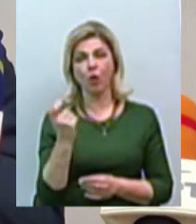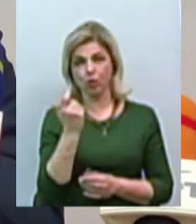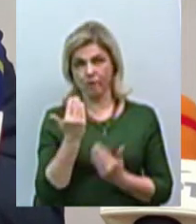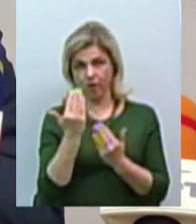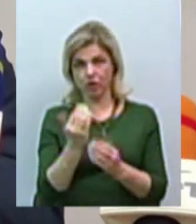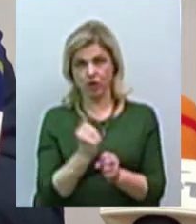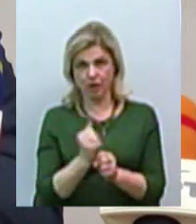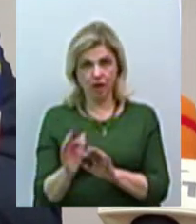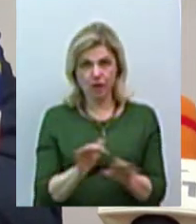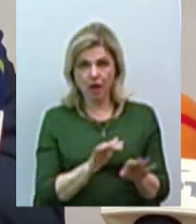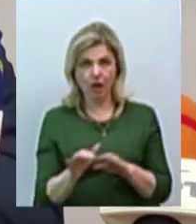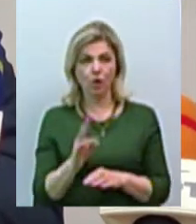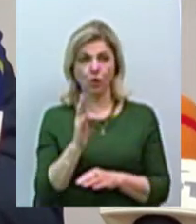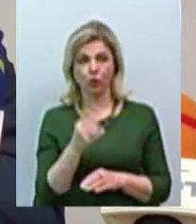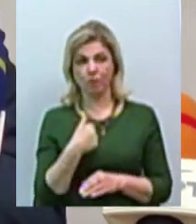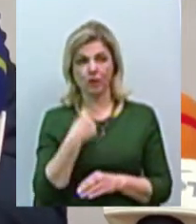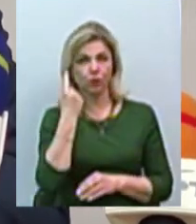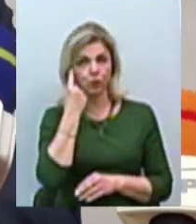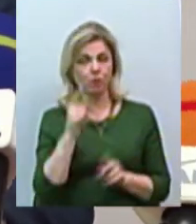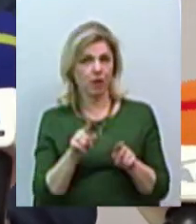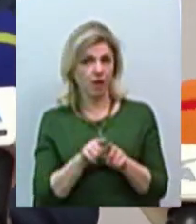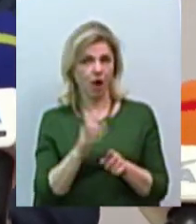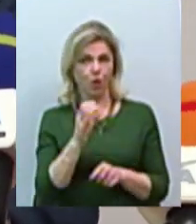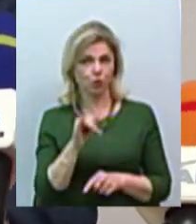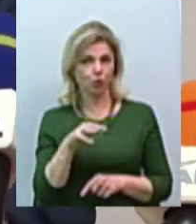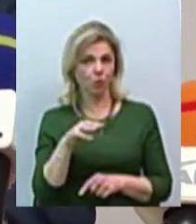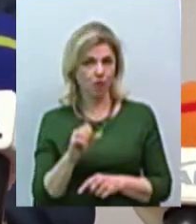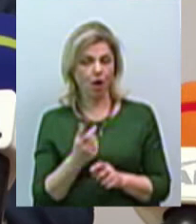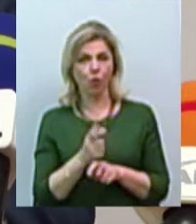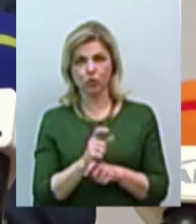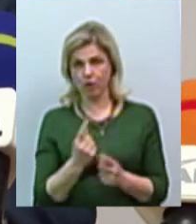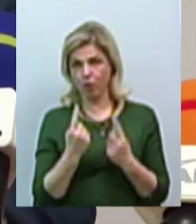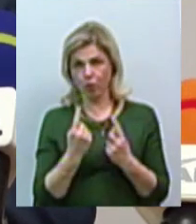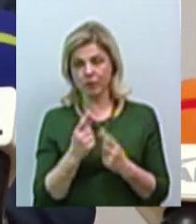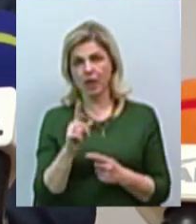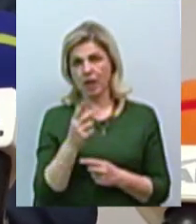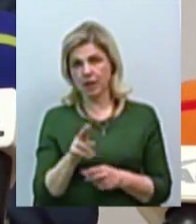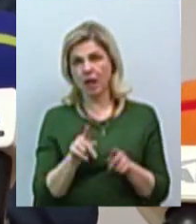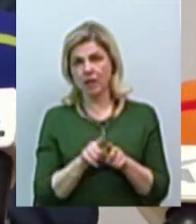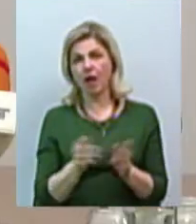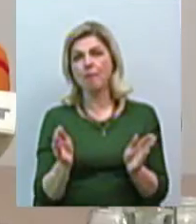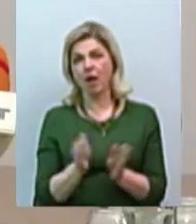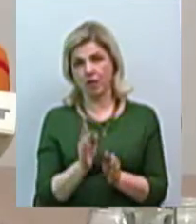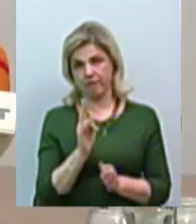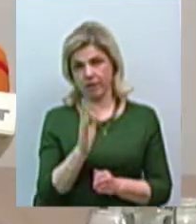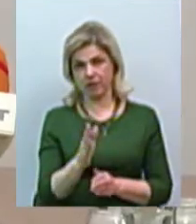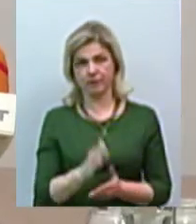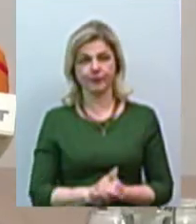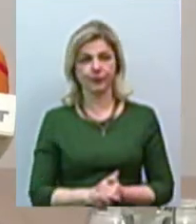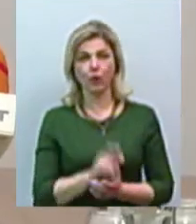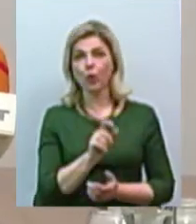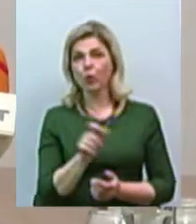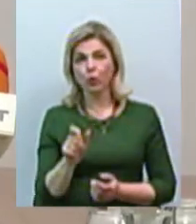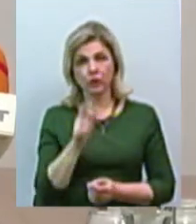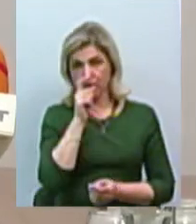мені здається, що така сума завелика для таких маленьких квартир. Люди не розуміють,